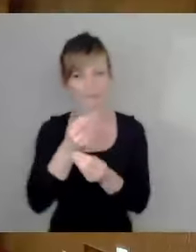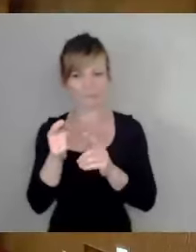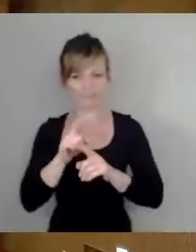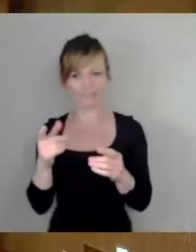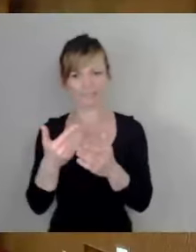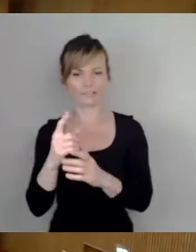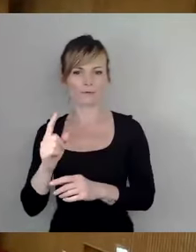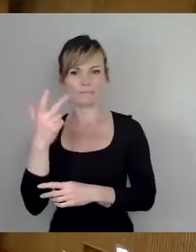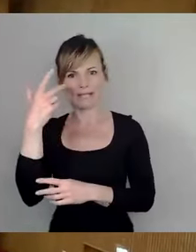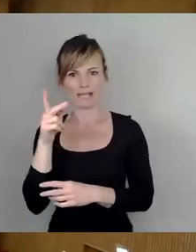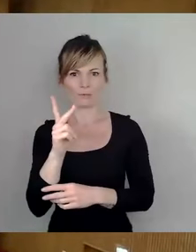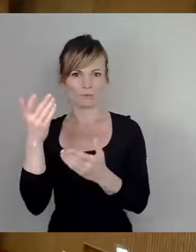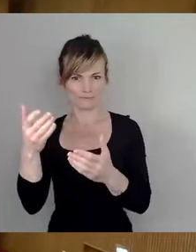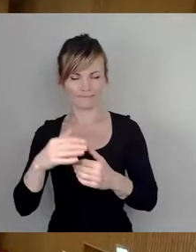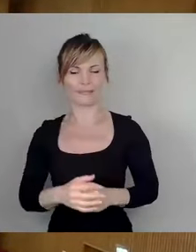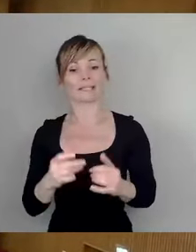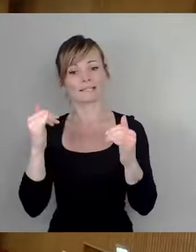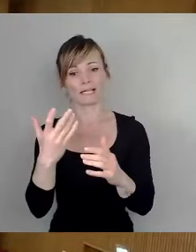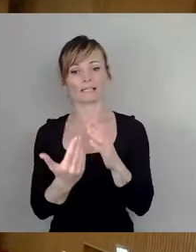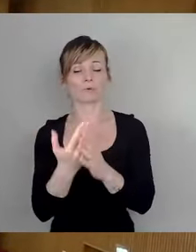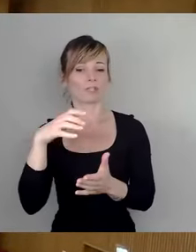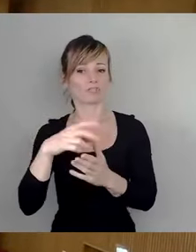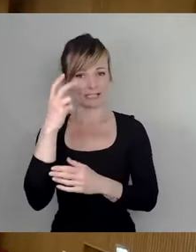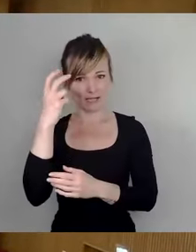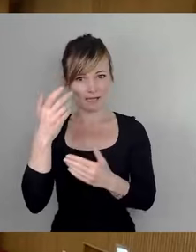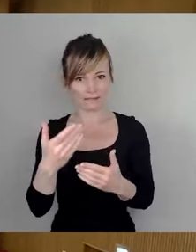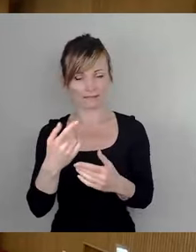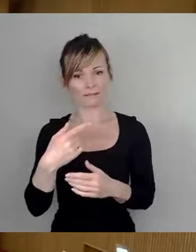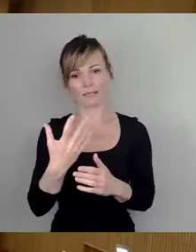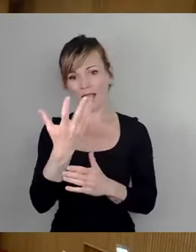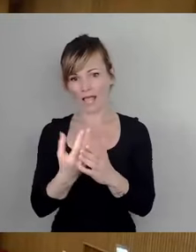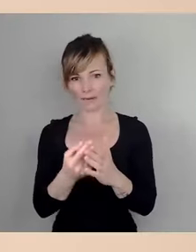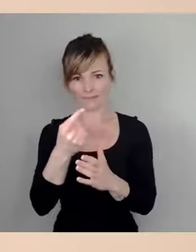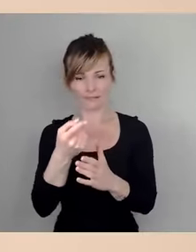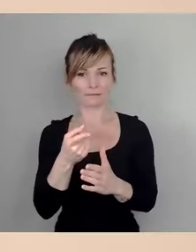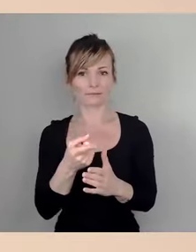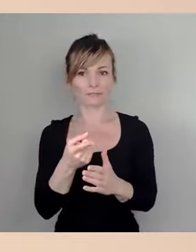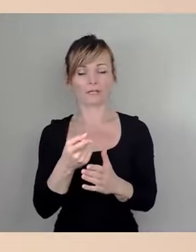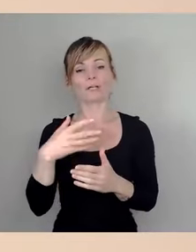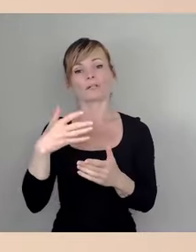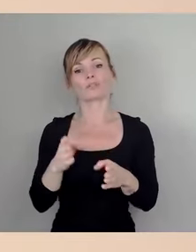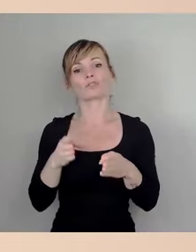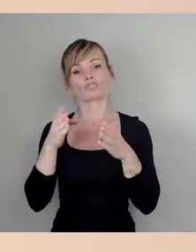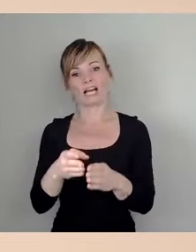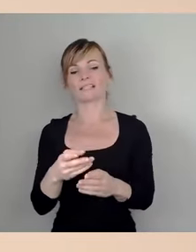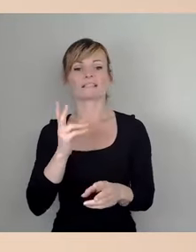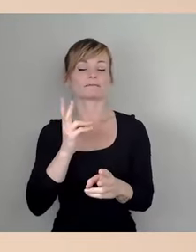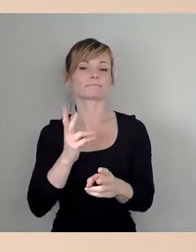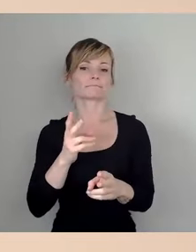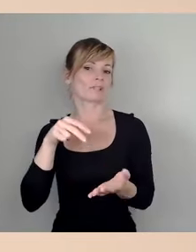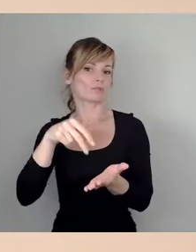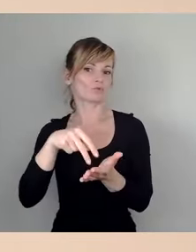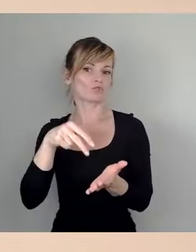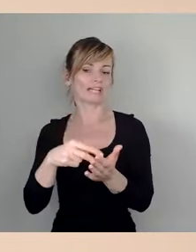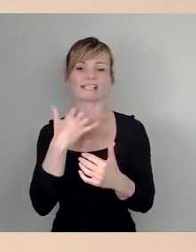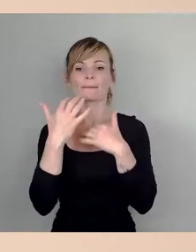Stadtrede, der neue Stadtrat wird im Herbst einen Straßenzustandsbericht bekommen, den wir alle fünf